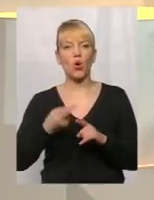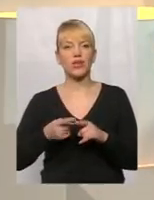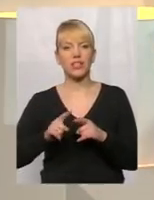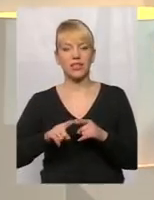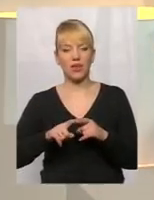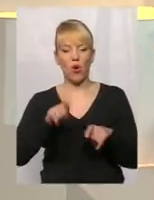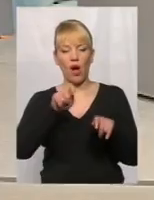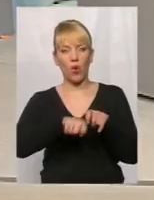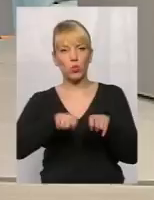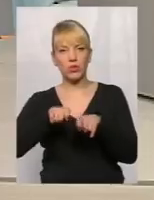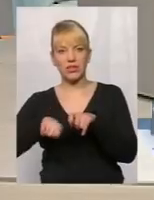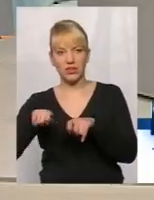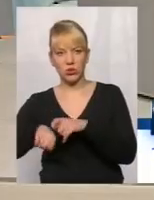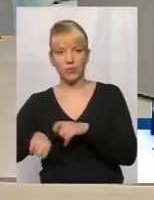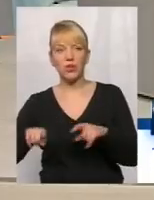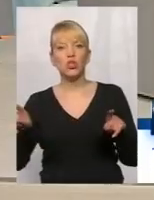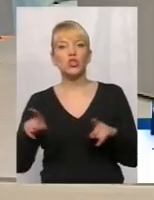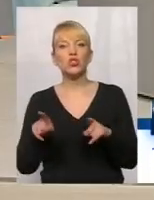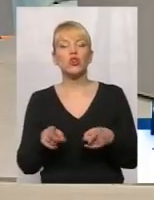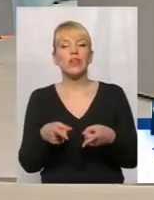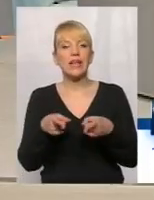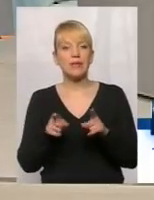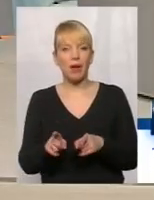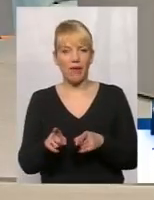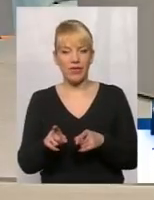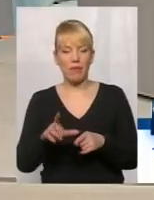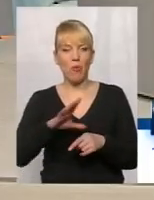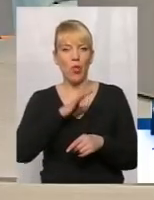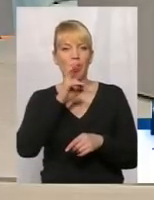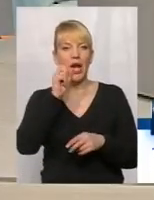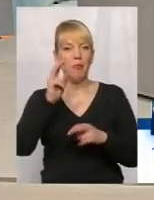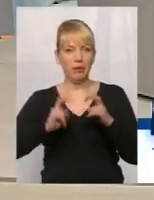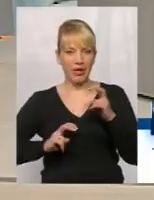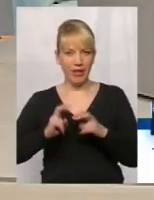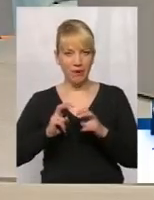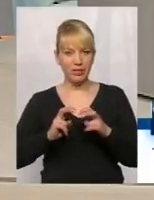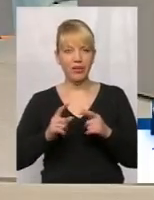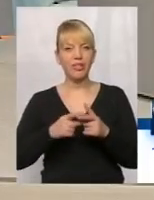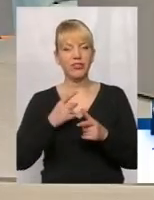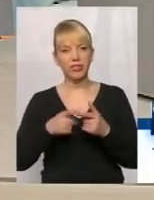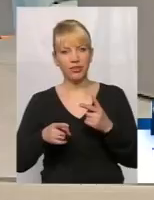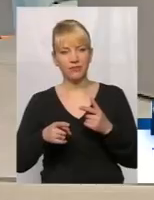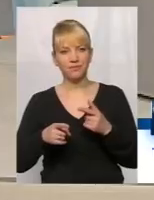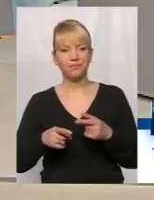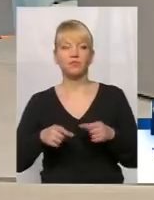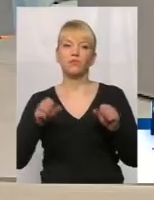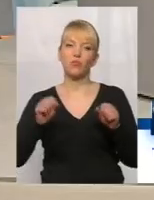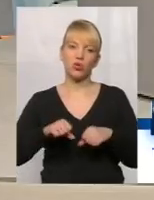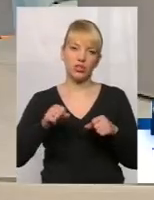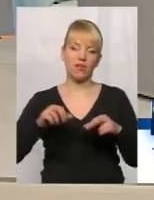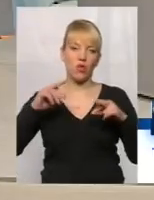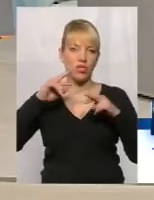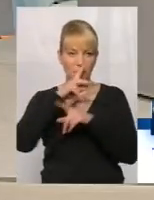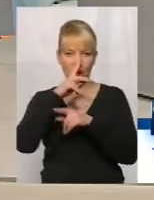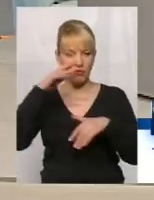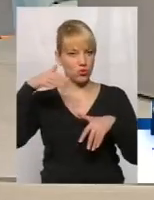аудиту, що ж насправді відбулося на підприємстві, чи, можливо, неправильно